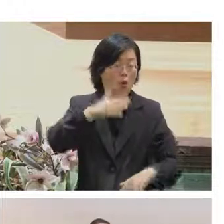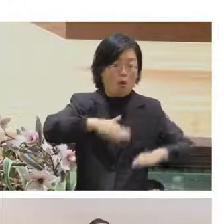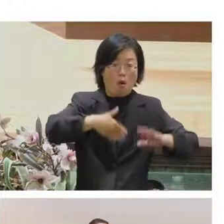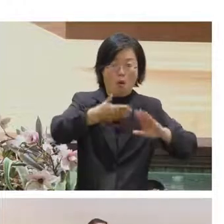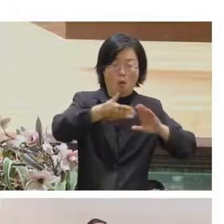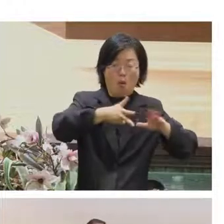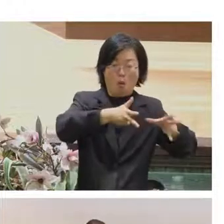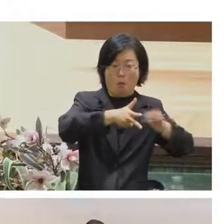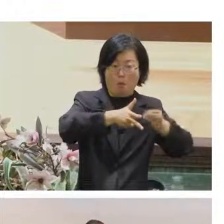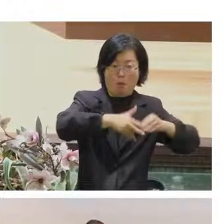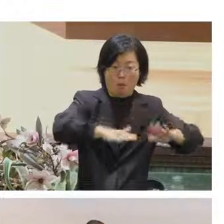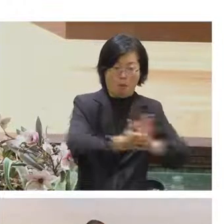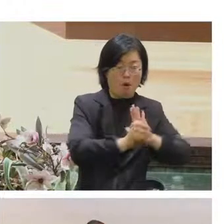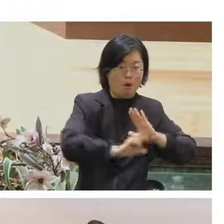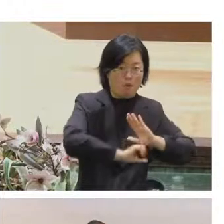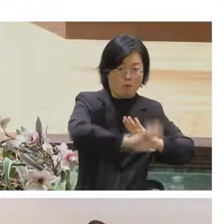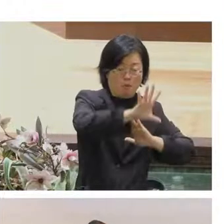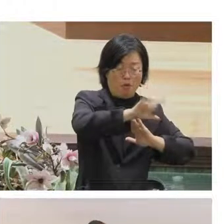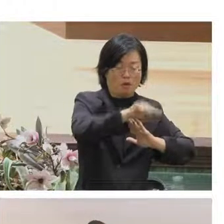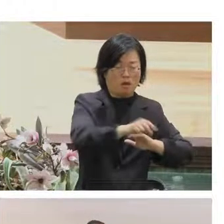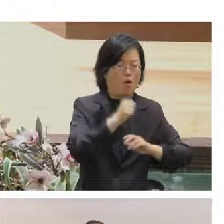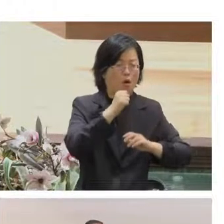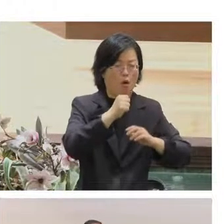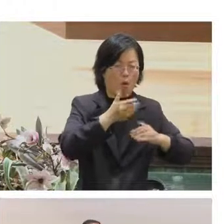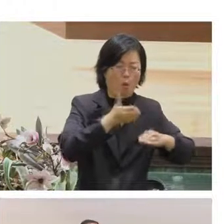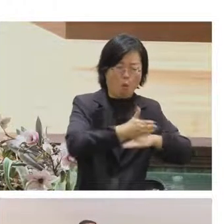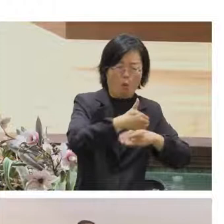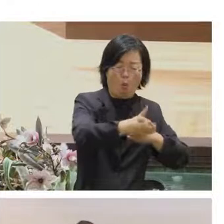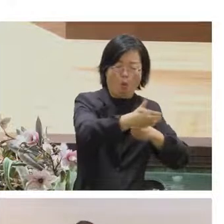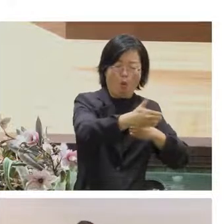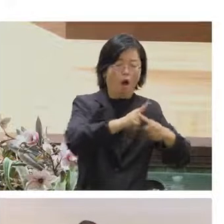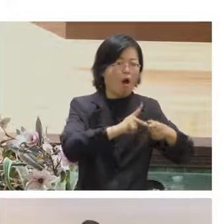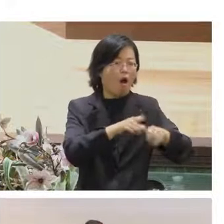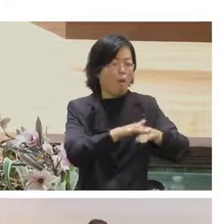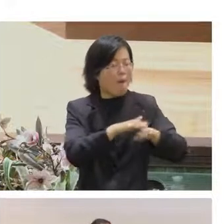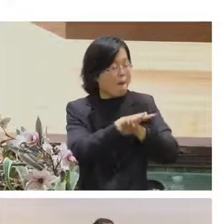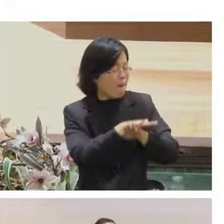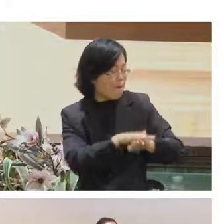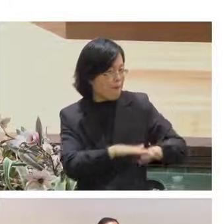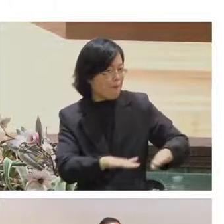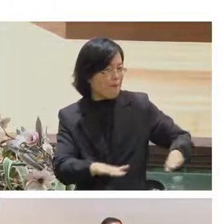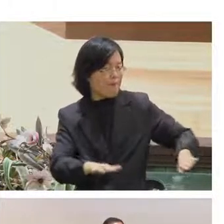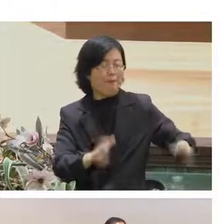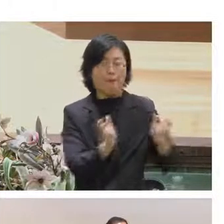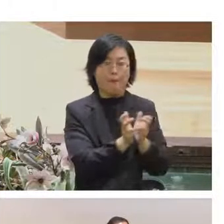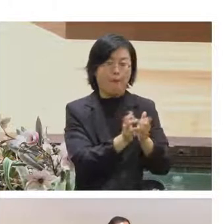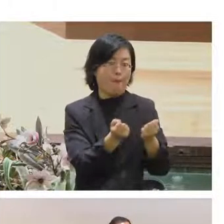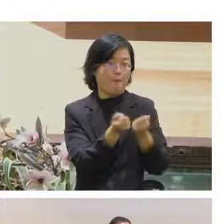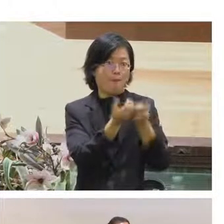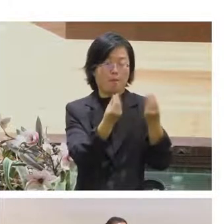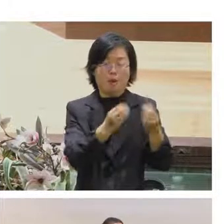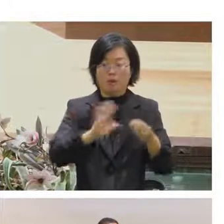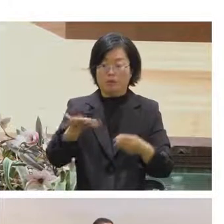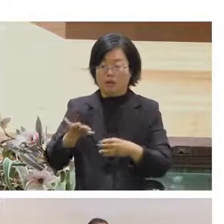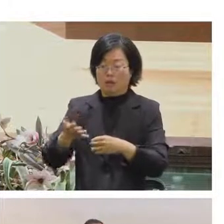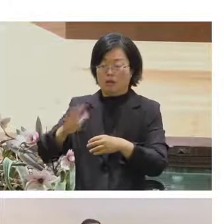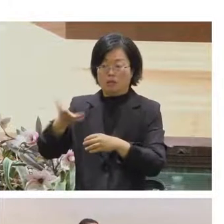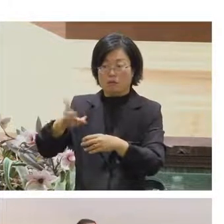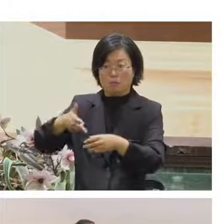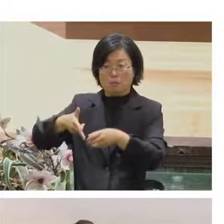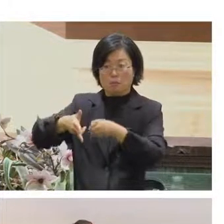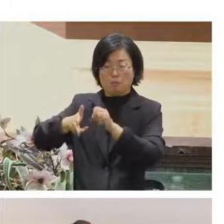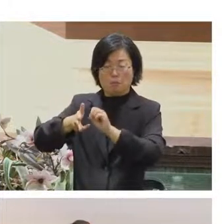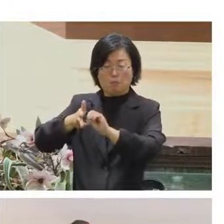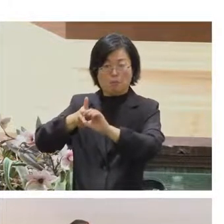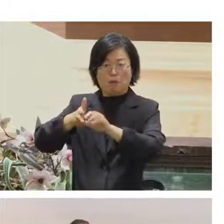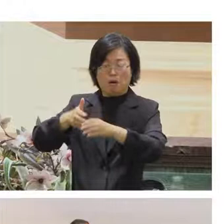發生流血的衝突我們知道人在有攝影機跟沒攝影機的狀況之下表現是差很多了這樣子所以